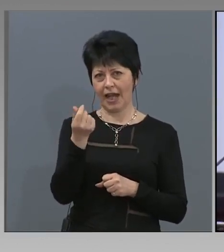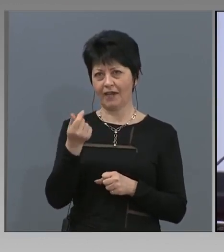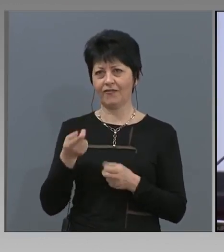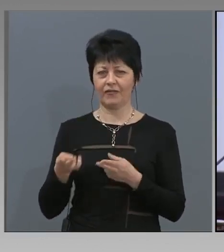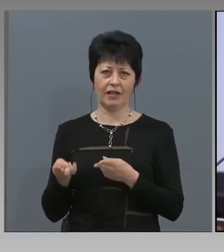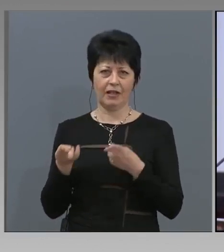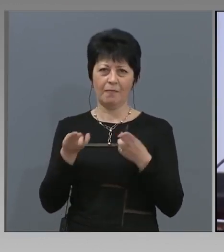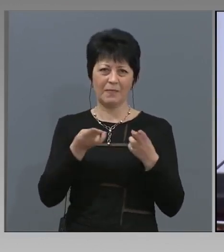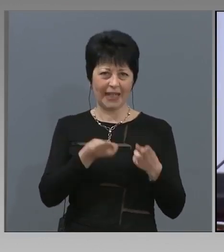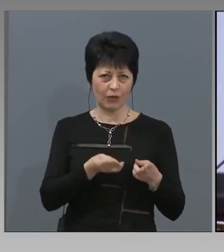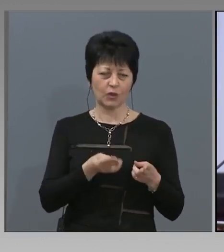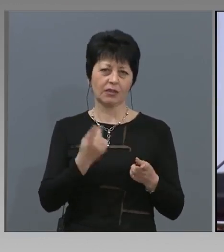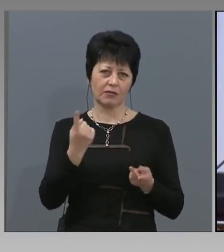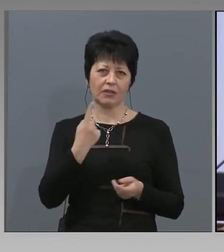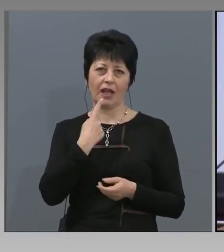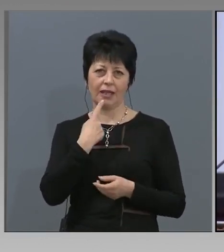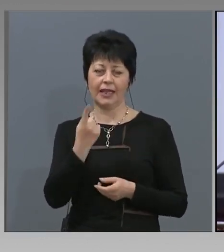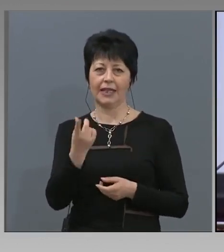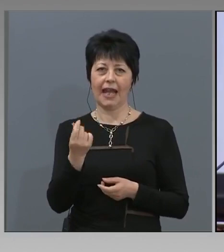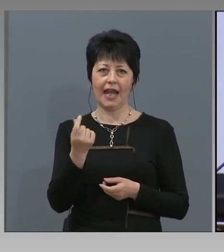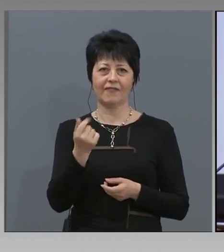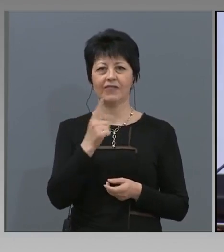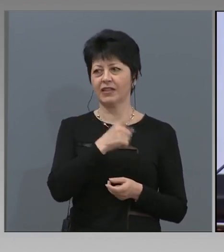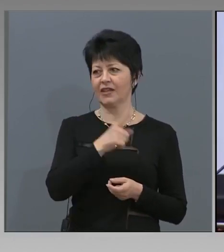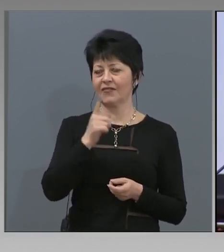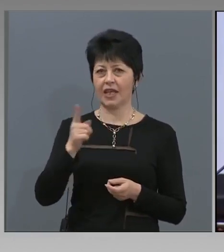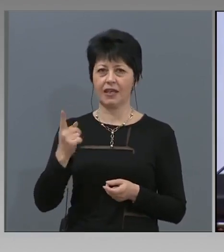е символичната сума от 1 лев за всеки един.